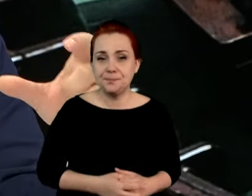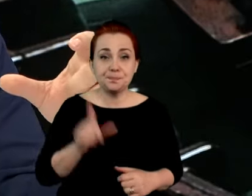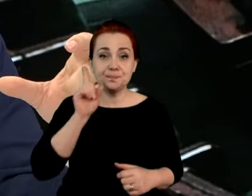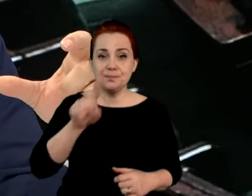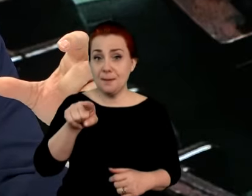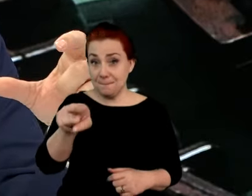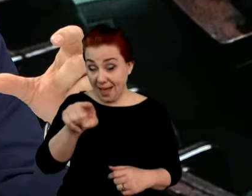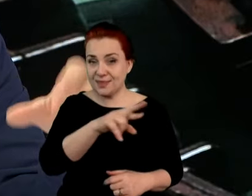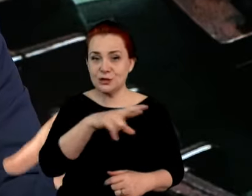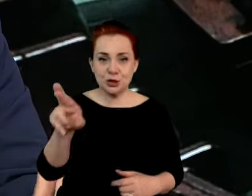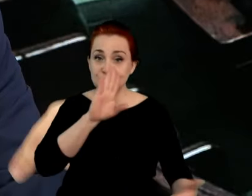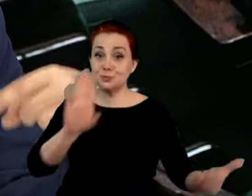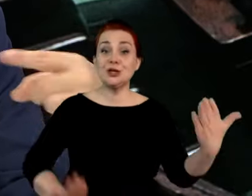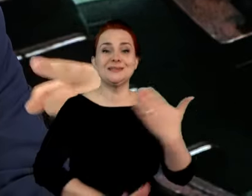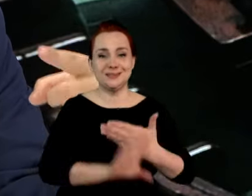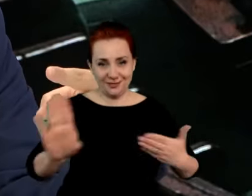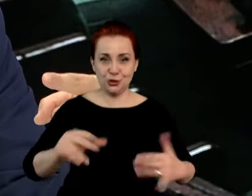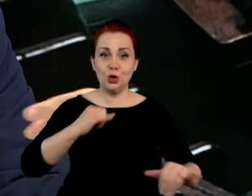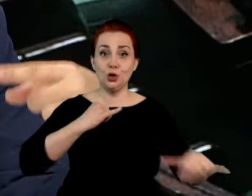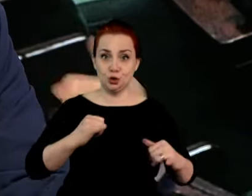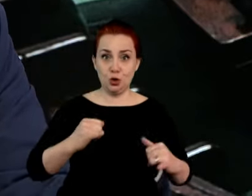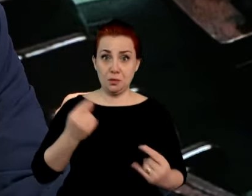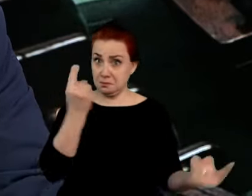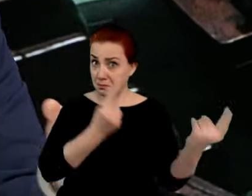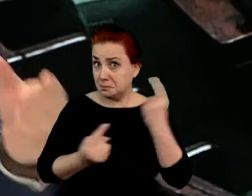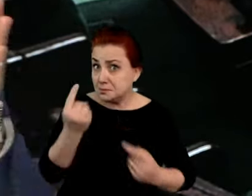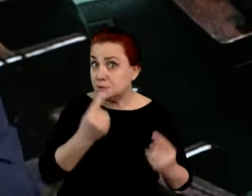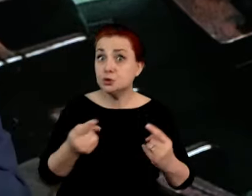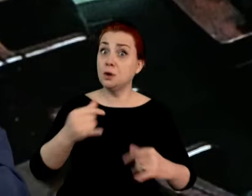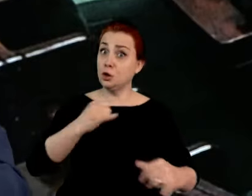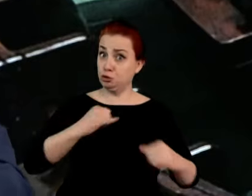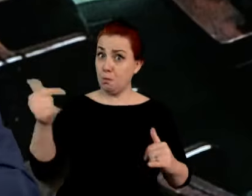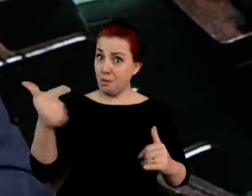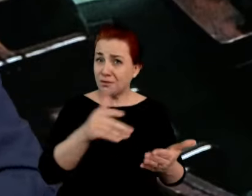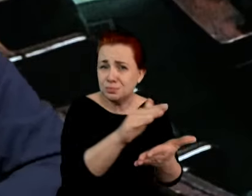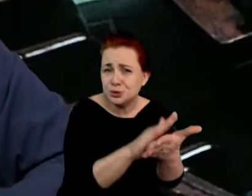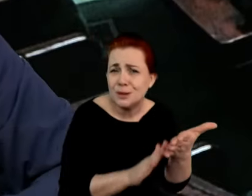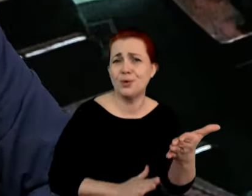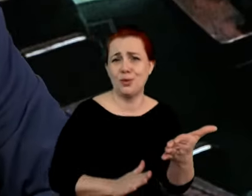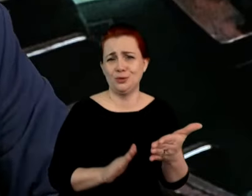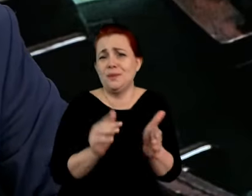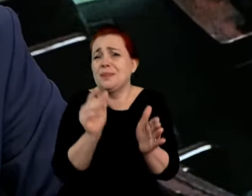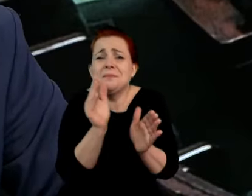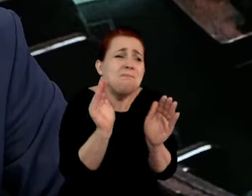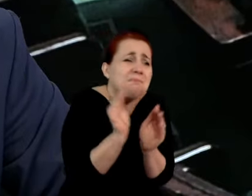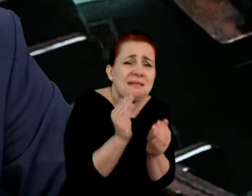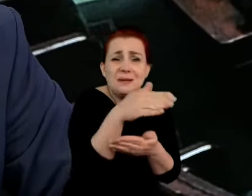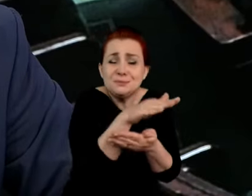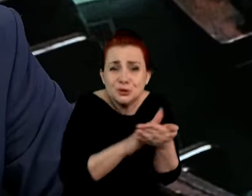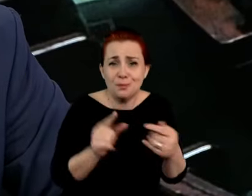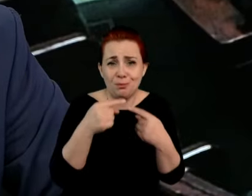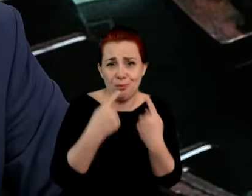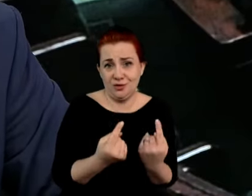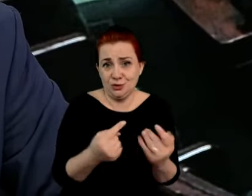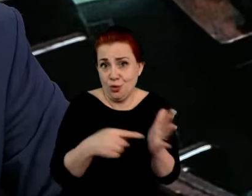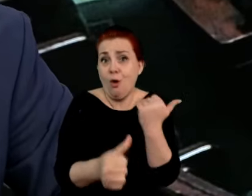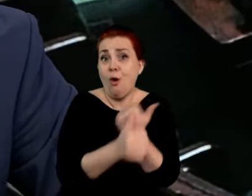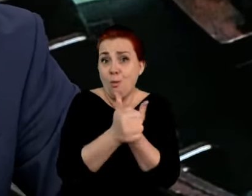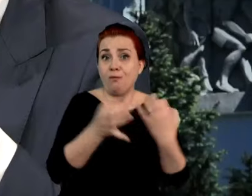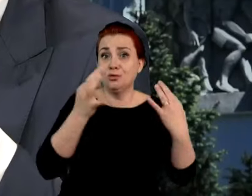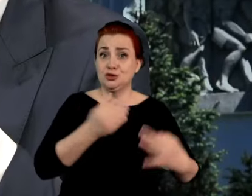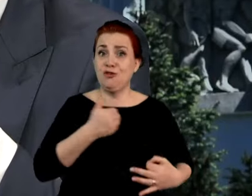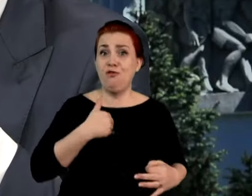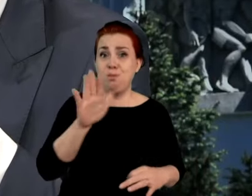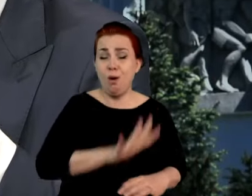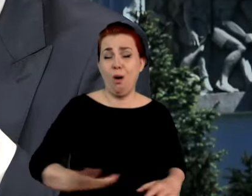rządu, przedstawiciel rządu uważa, że powinniście jako rząd przeprosić, choćby w jakimś najmniejszym stopniu, za to, że dziś jest tak drogo w Polsce, a inflacja